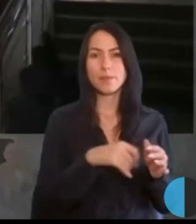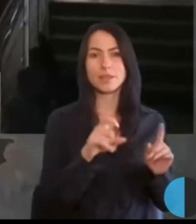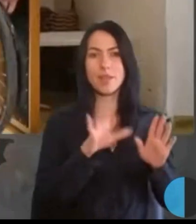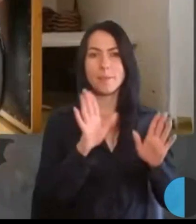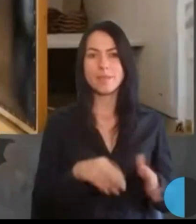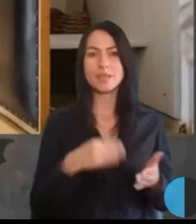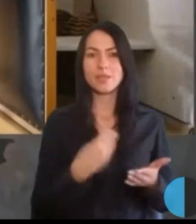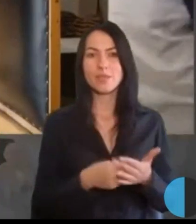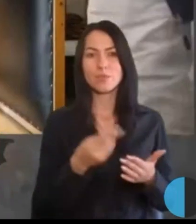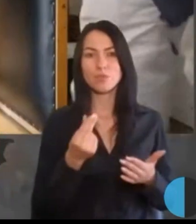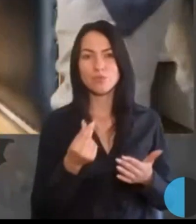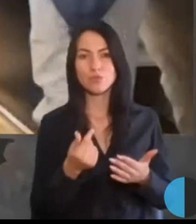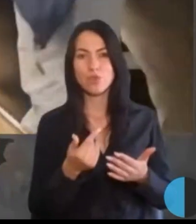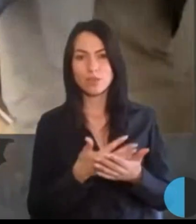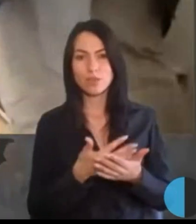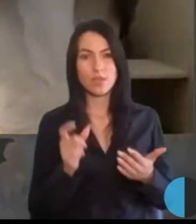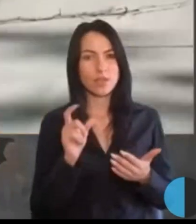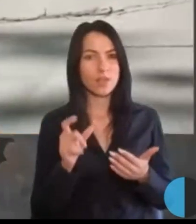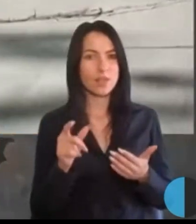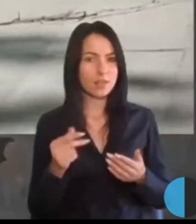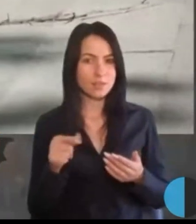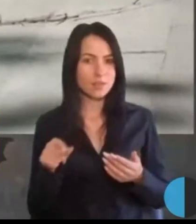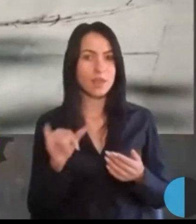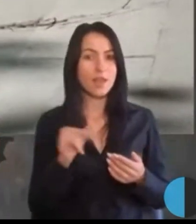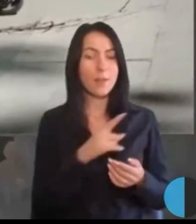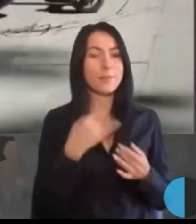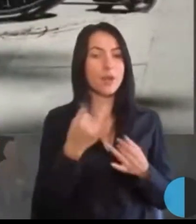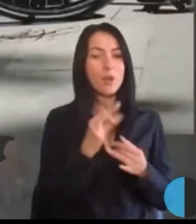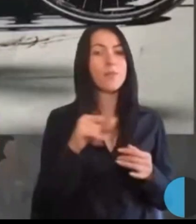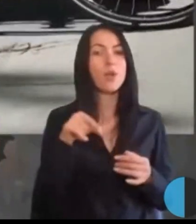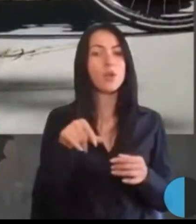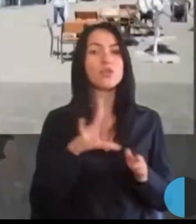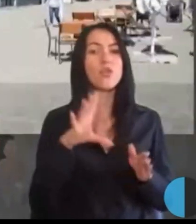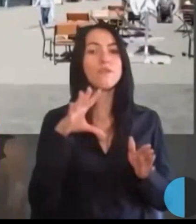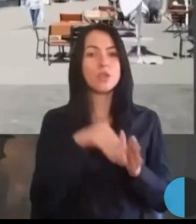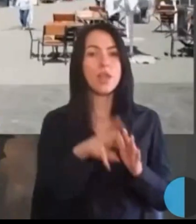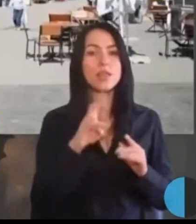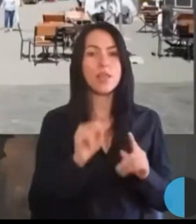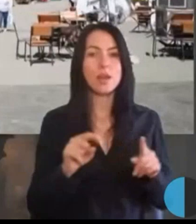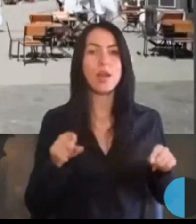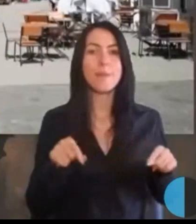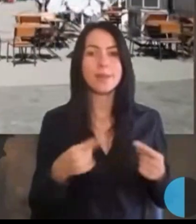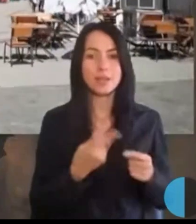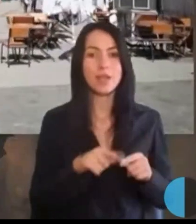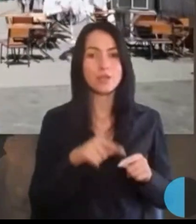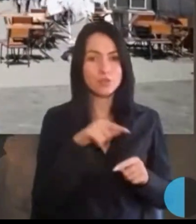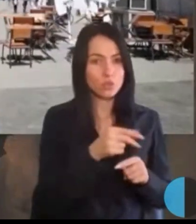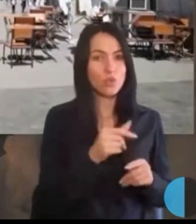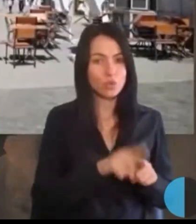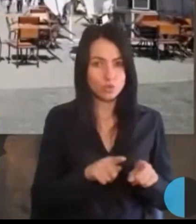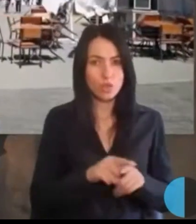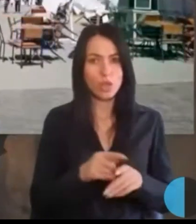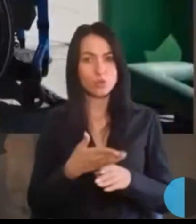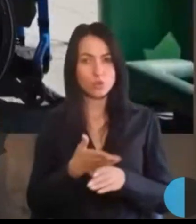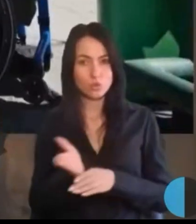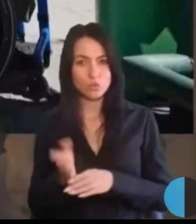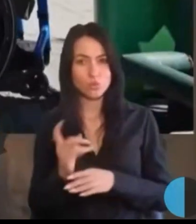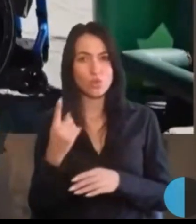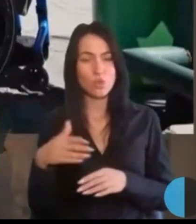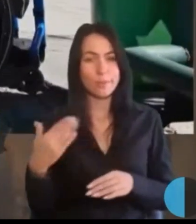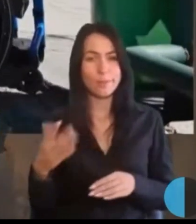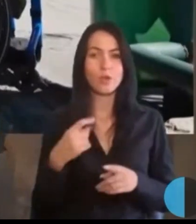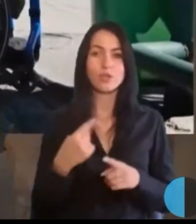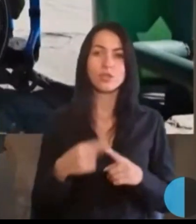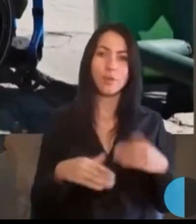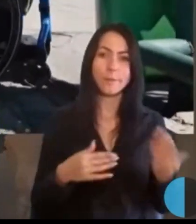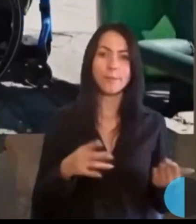починні фін. І ми говоримо про те, що в тому числі і на реабілітацію ці кошти йдуть, з одного боку. З іншого боку, при